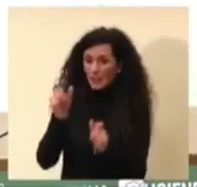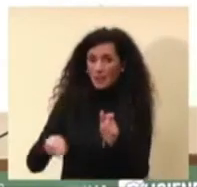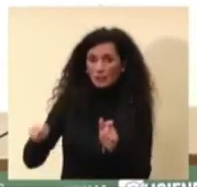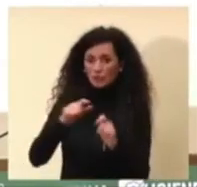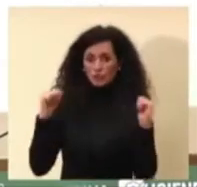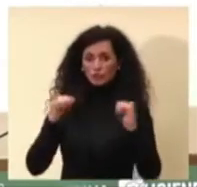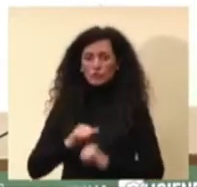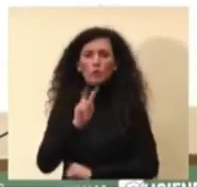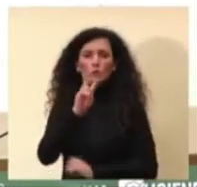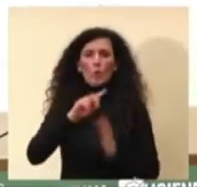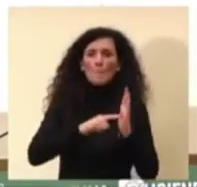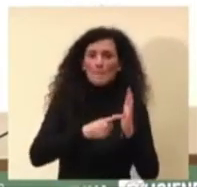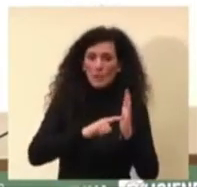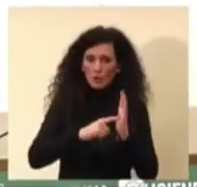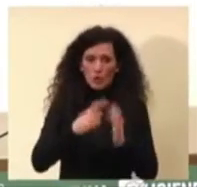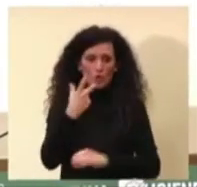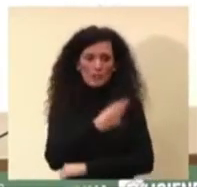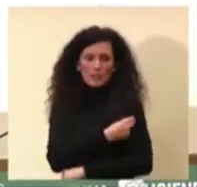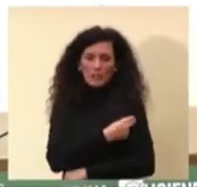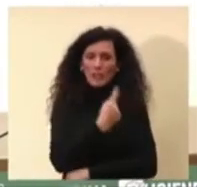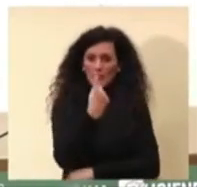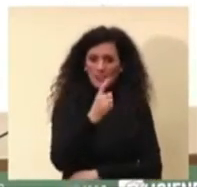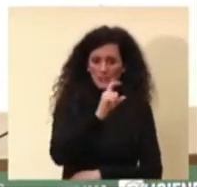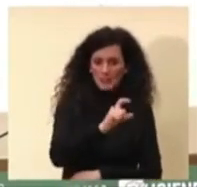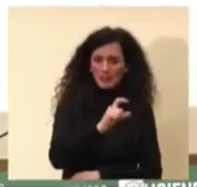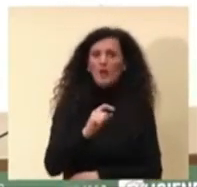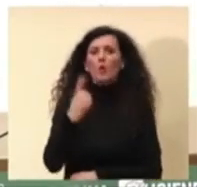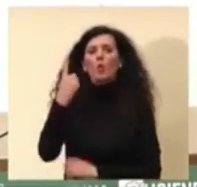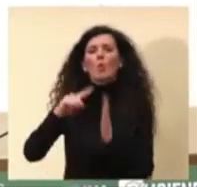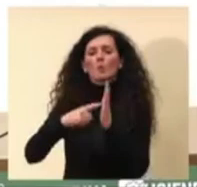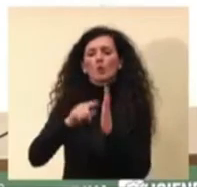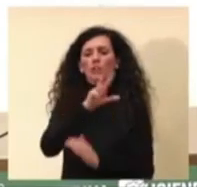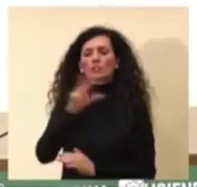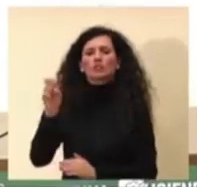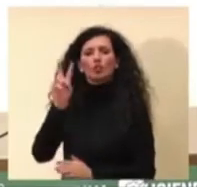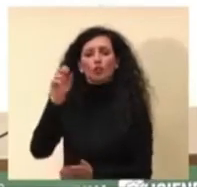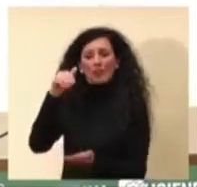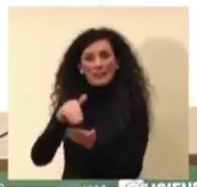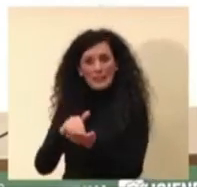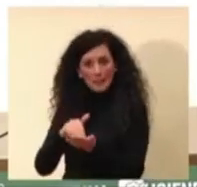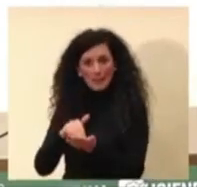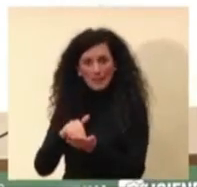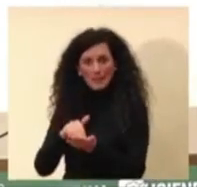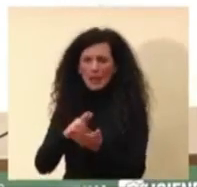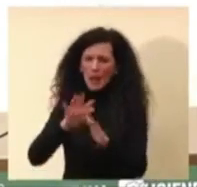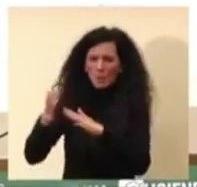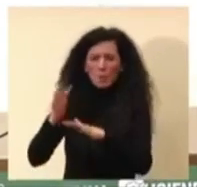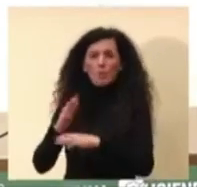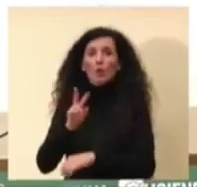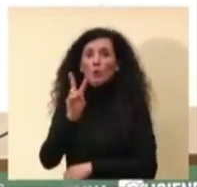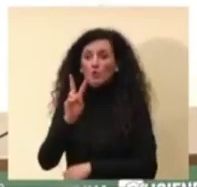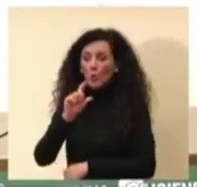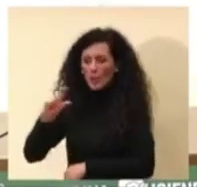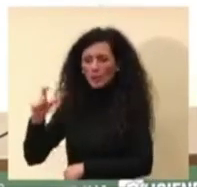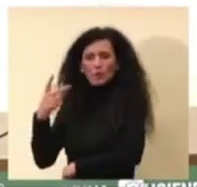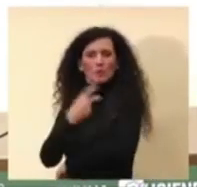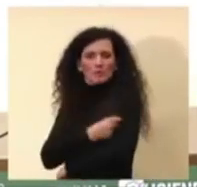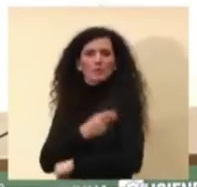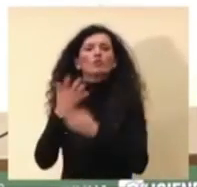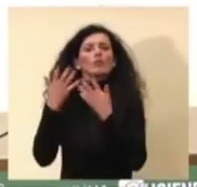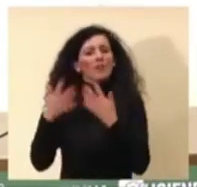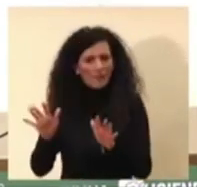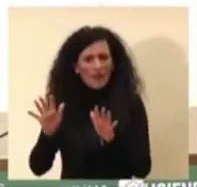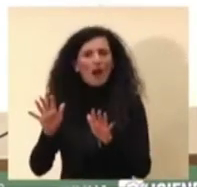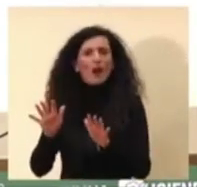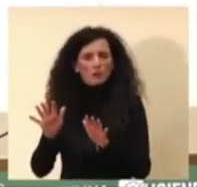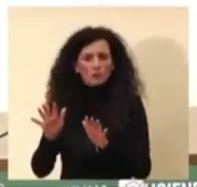dose e 1.320.000 circa che hanno già ricevuto le due somministrazioni e quindi